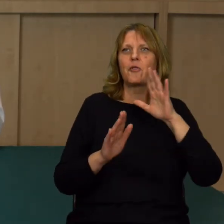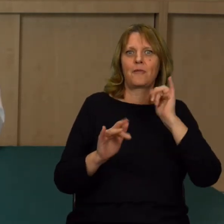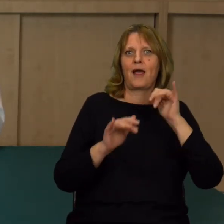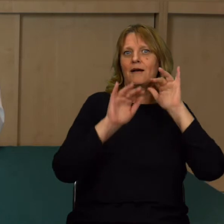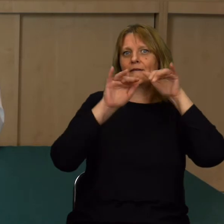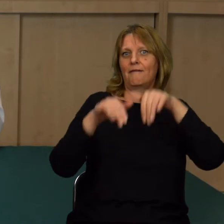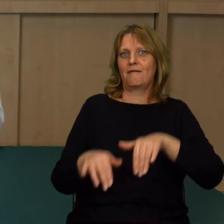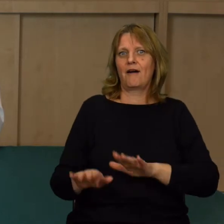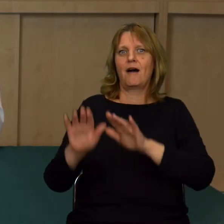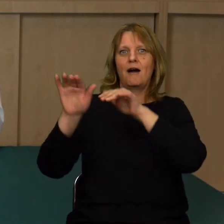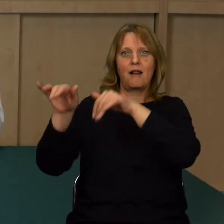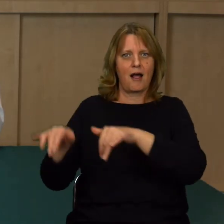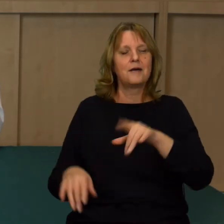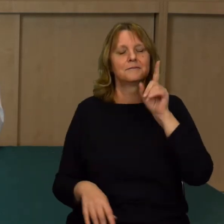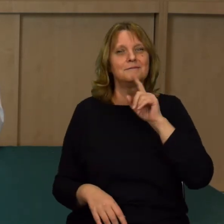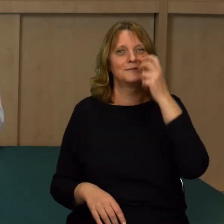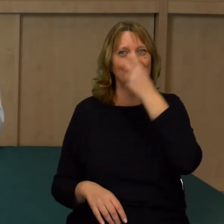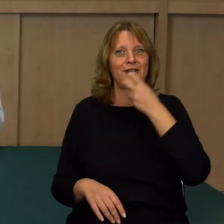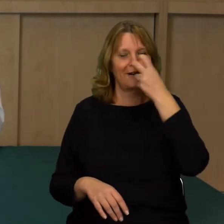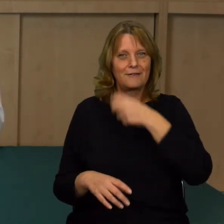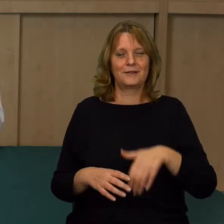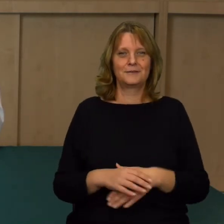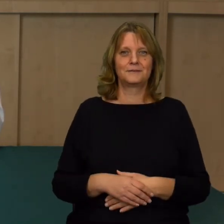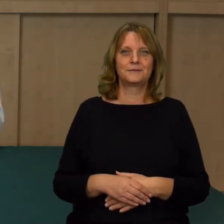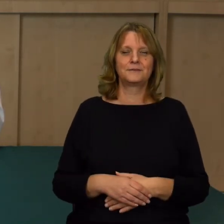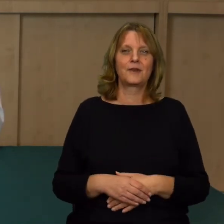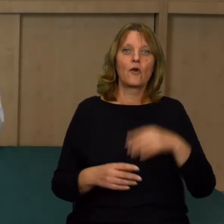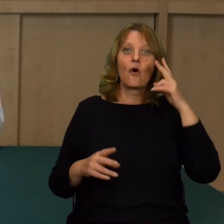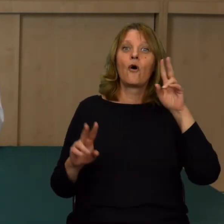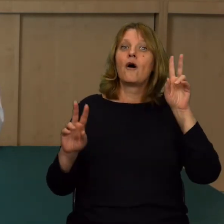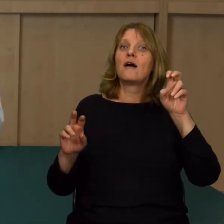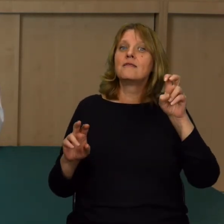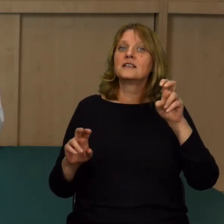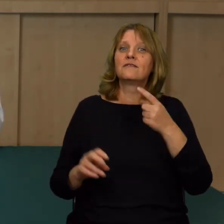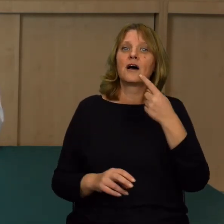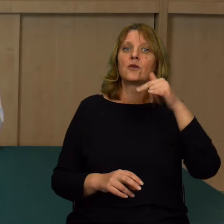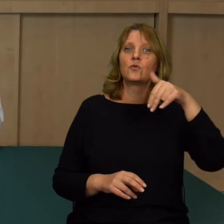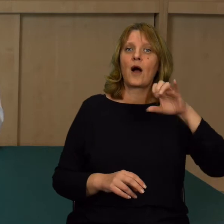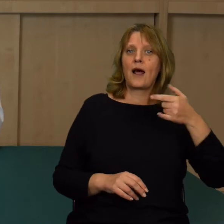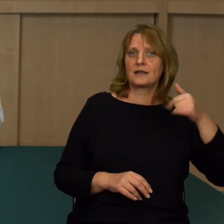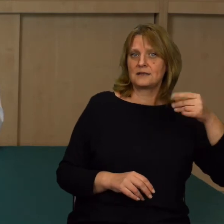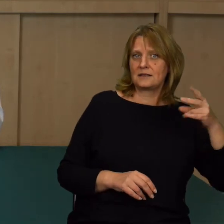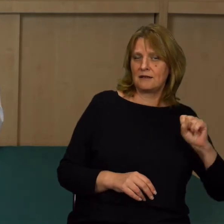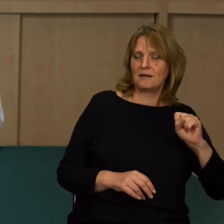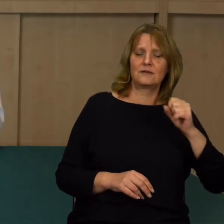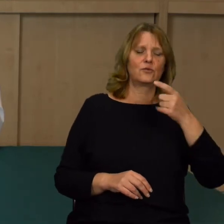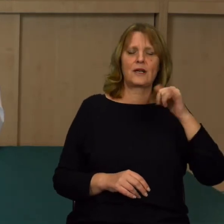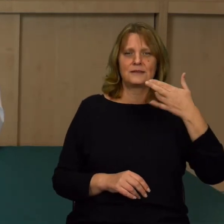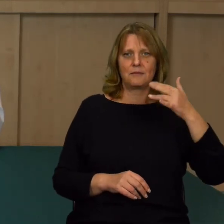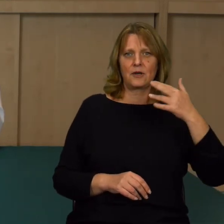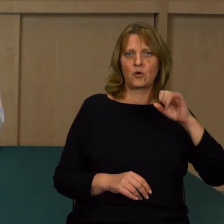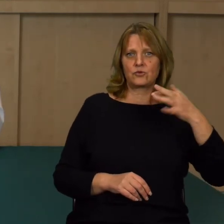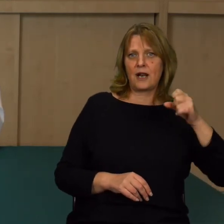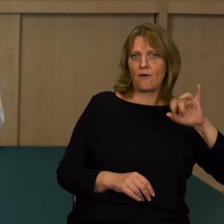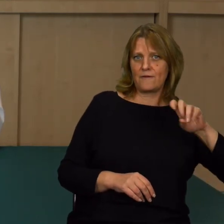fali. Czyli jest to coś bardzo ciekawego. To zjawisko nawet możemy nazwać dualizmem korpuskularno-falowym światła.